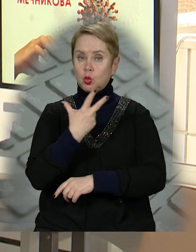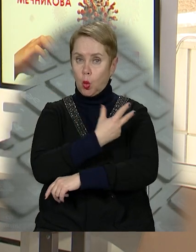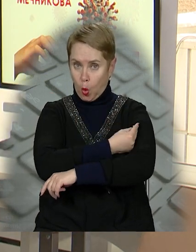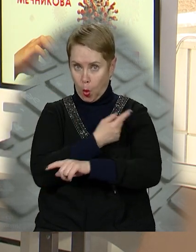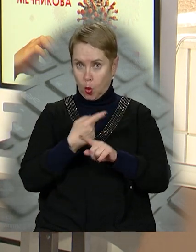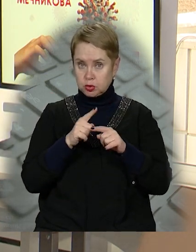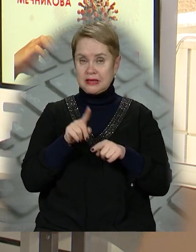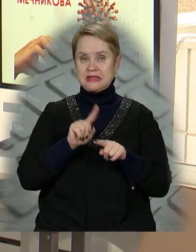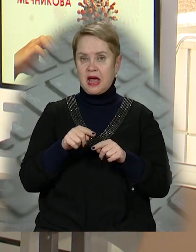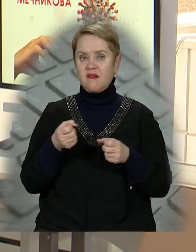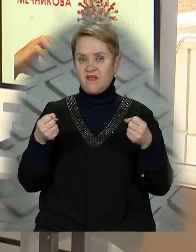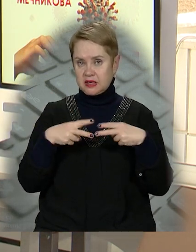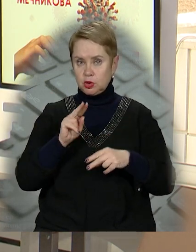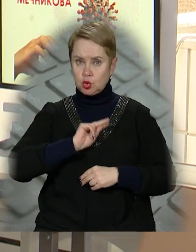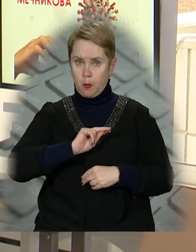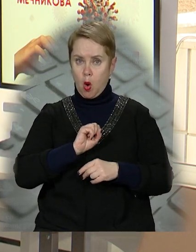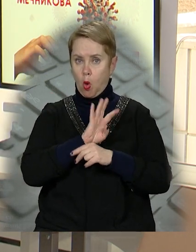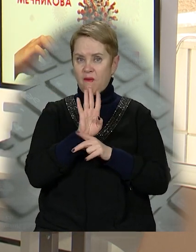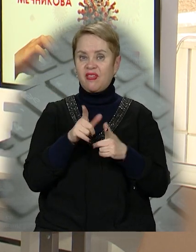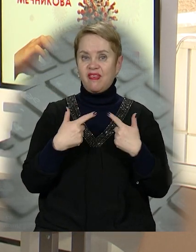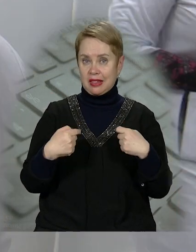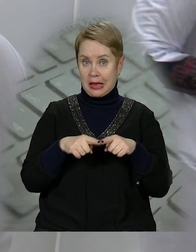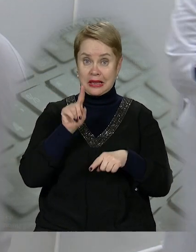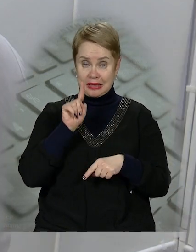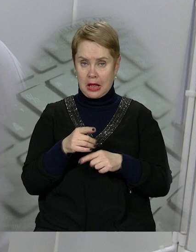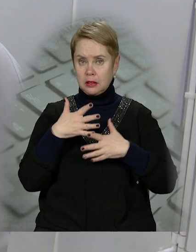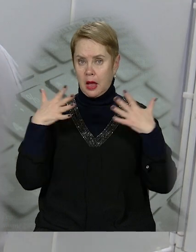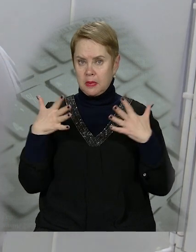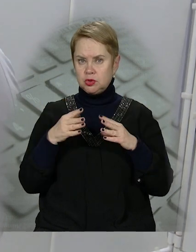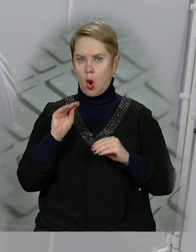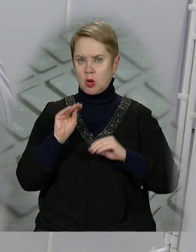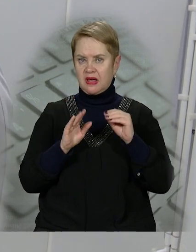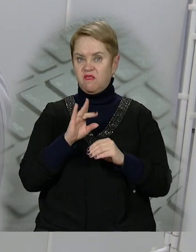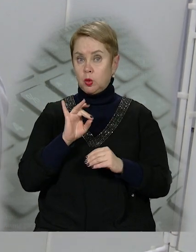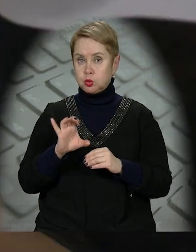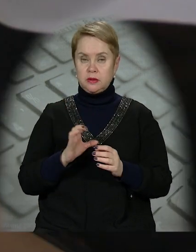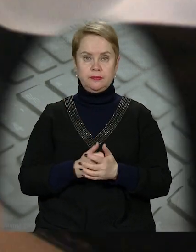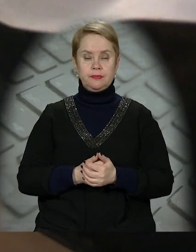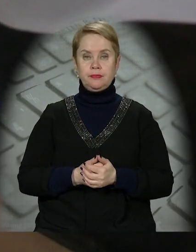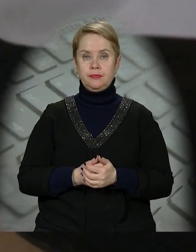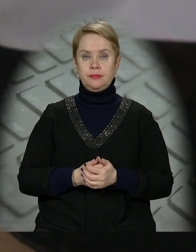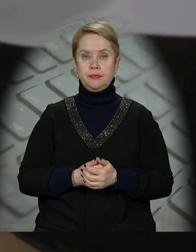бустерну дозу. Насамперед, це фахівці, що працюють у ковід-відділеннях, бо там найбільша концентрація вірусу.